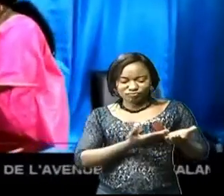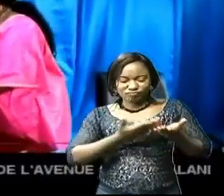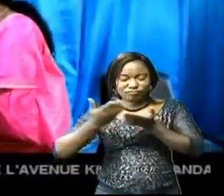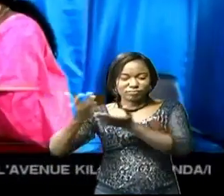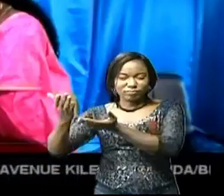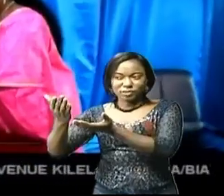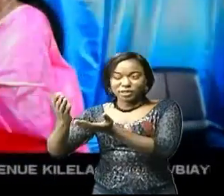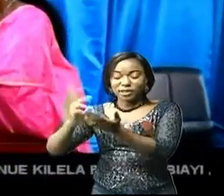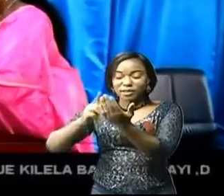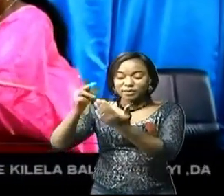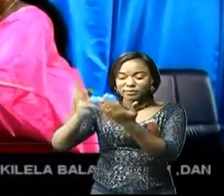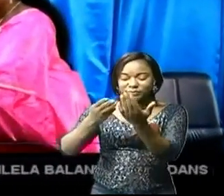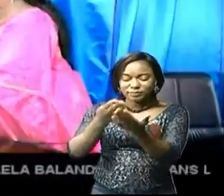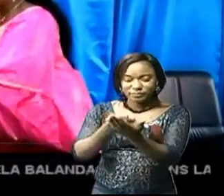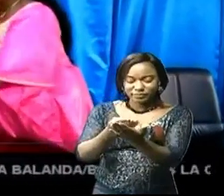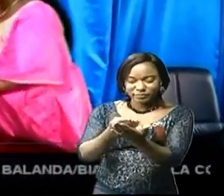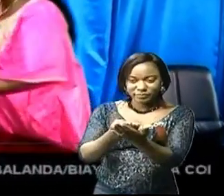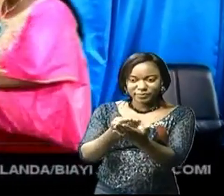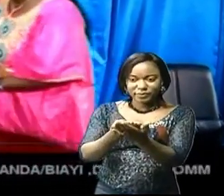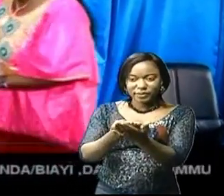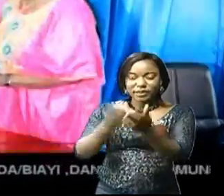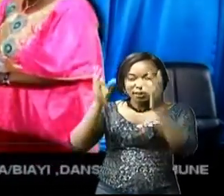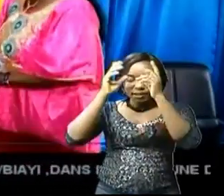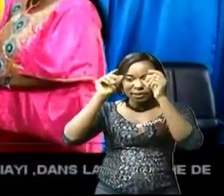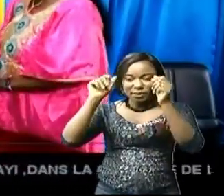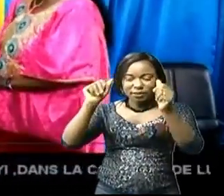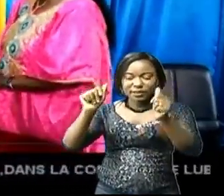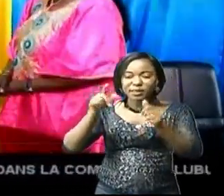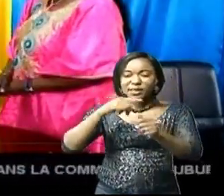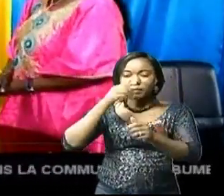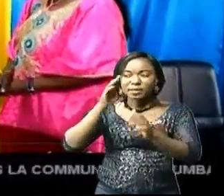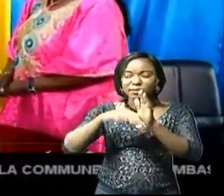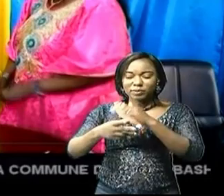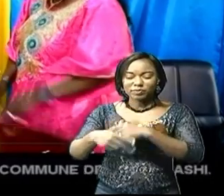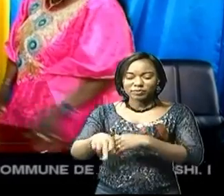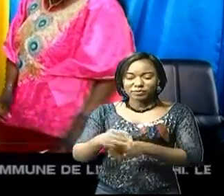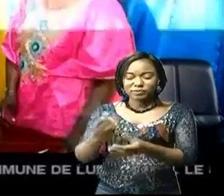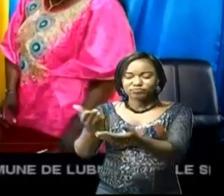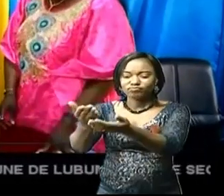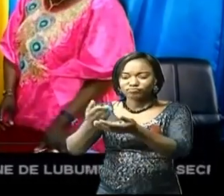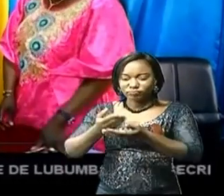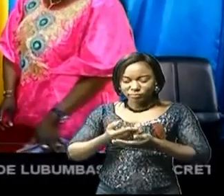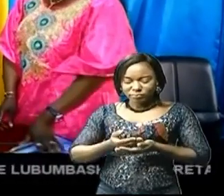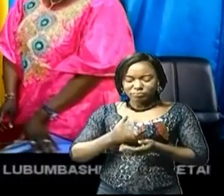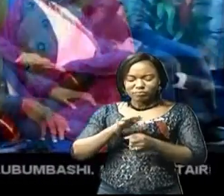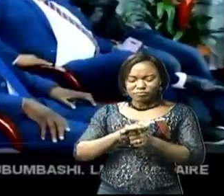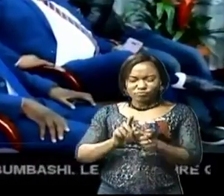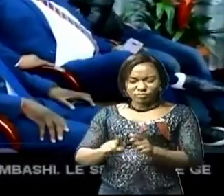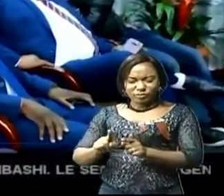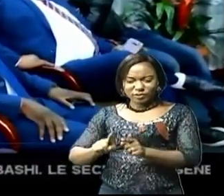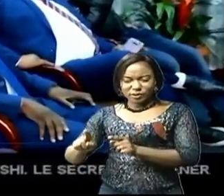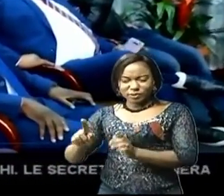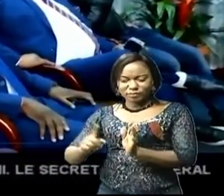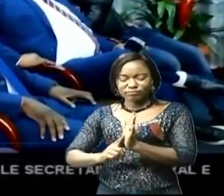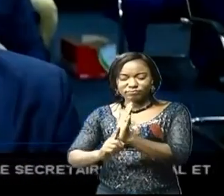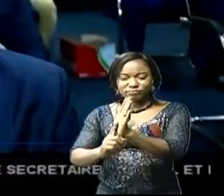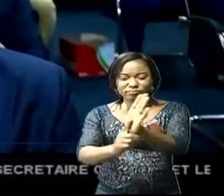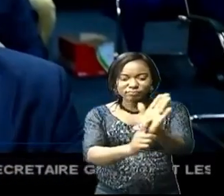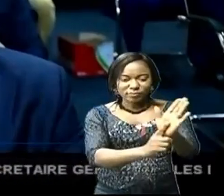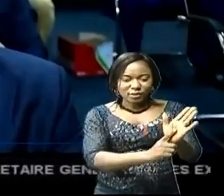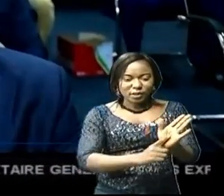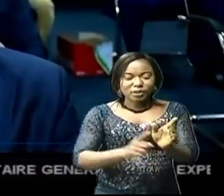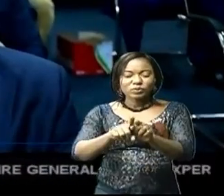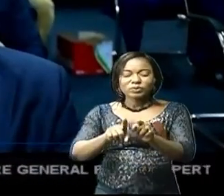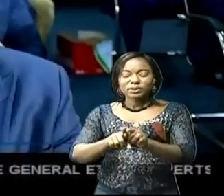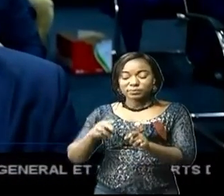C'est le président de l'assemblée provinciale qui a réceptionné le document en plusieurs exemplaires en présence d'un échantillon de ses collègues et de quelques